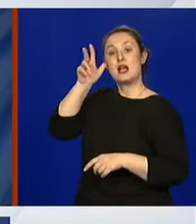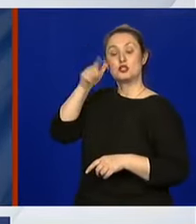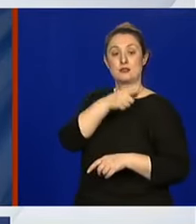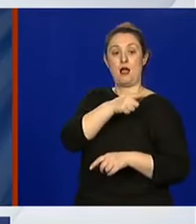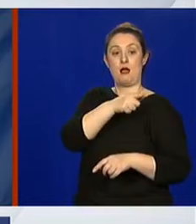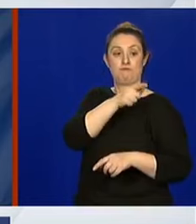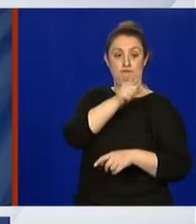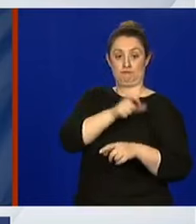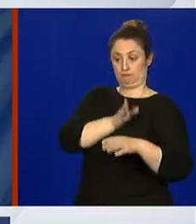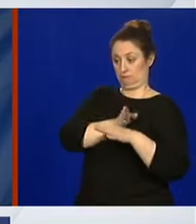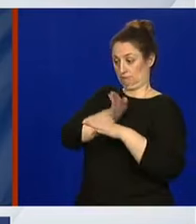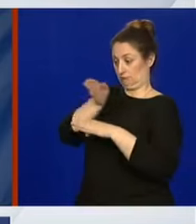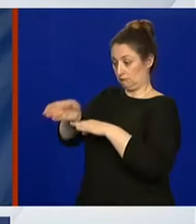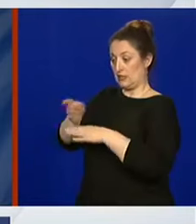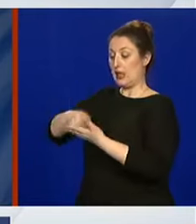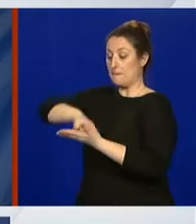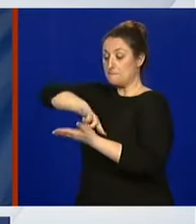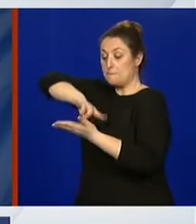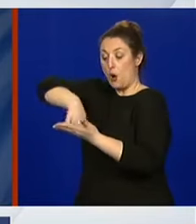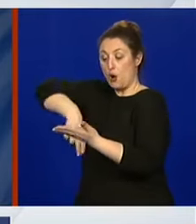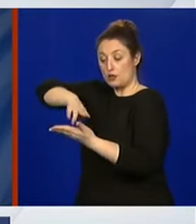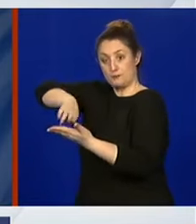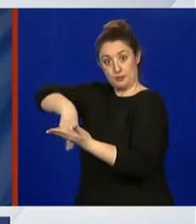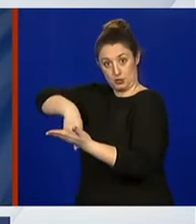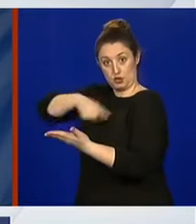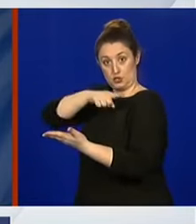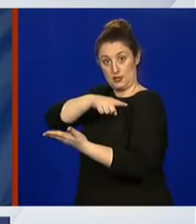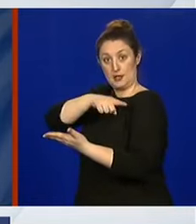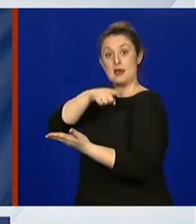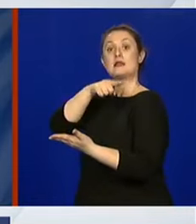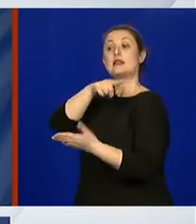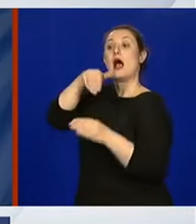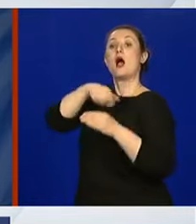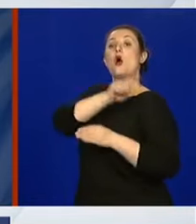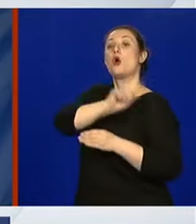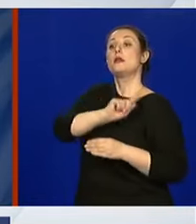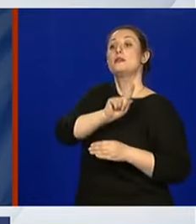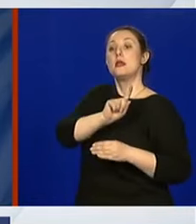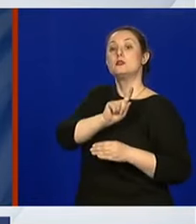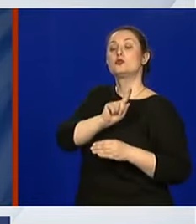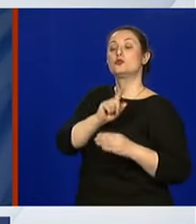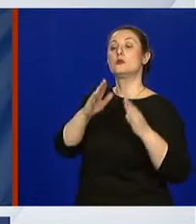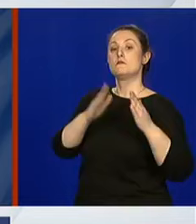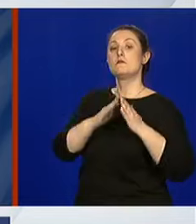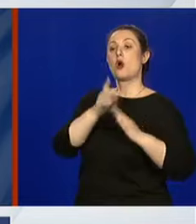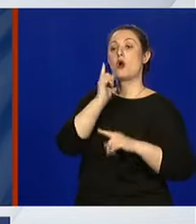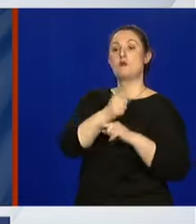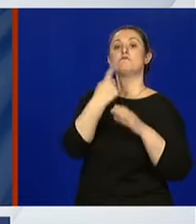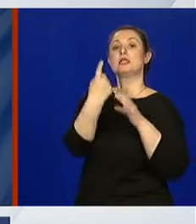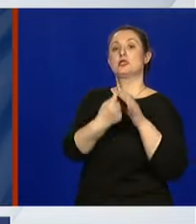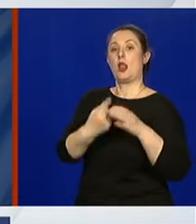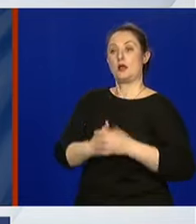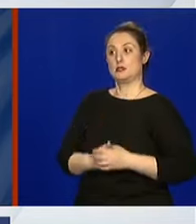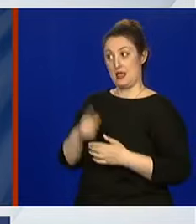da potpišu obrazac da nisu u samoizolaciji. Smiju li oni to raditi? Hvala.